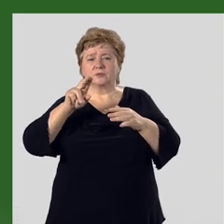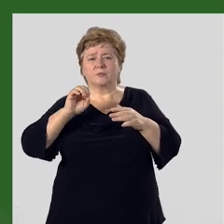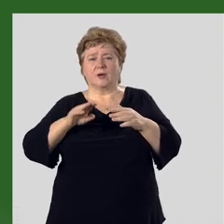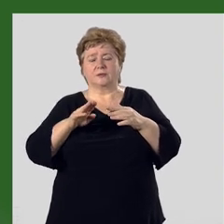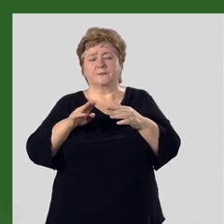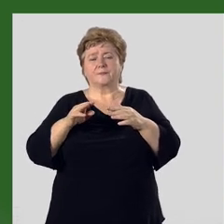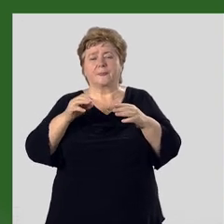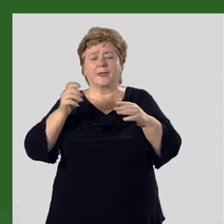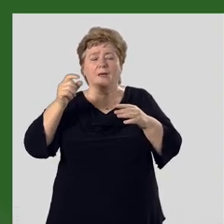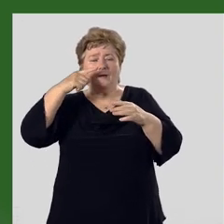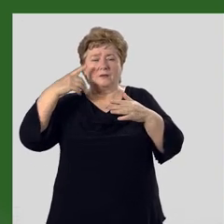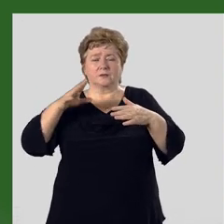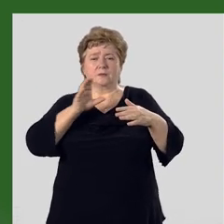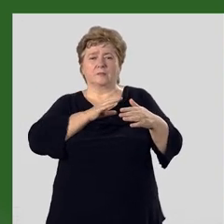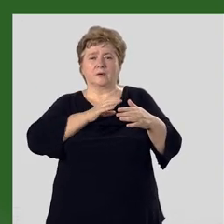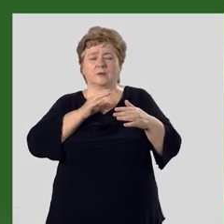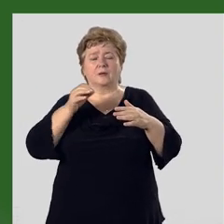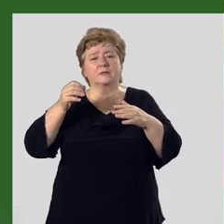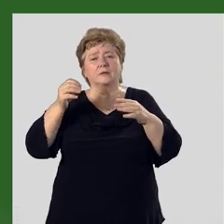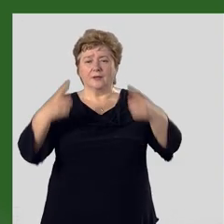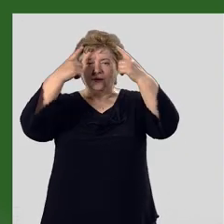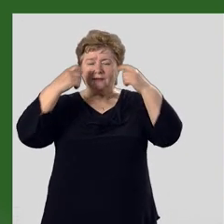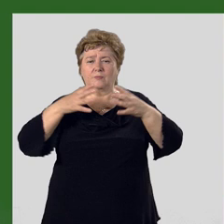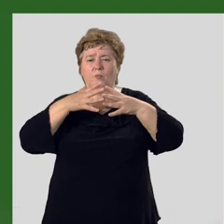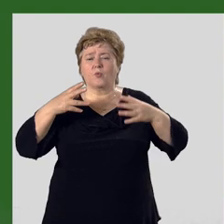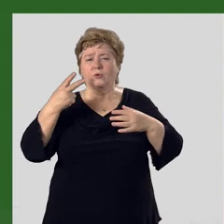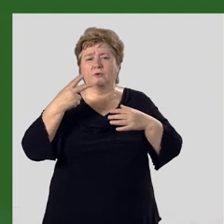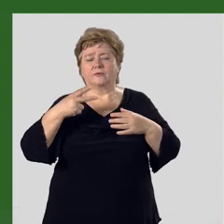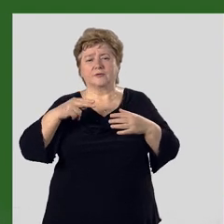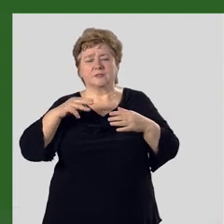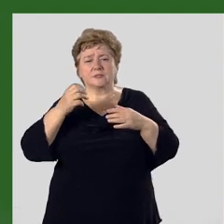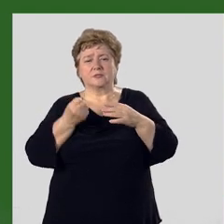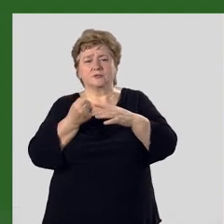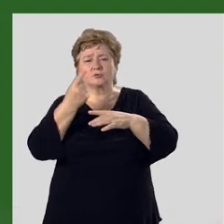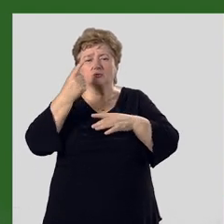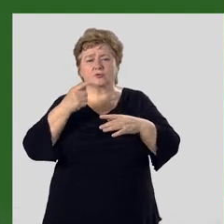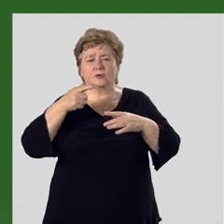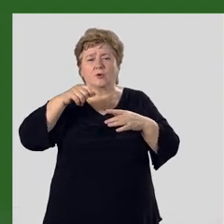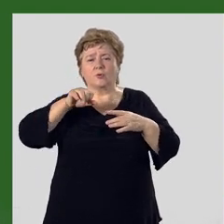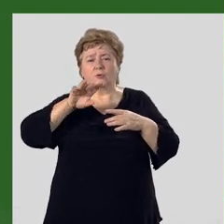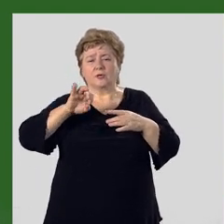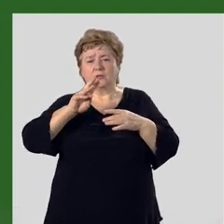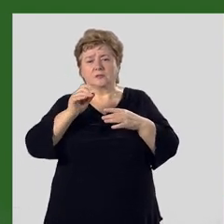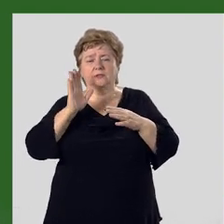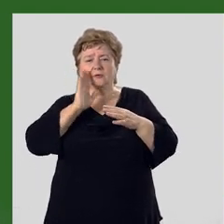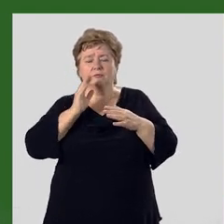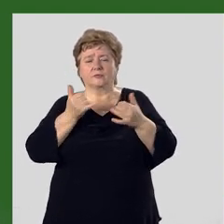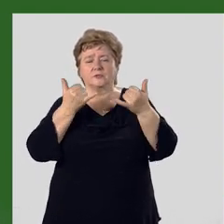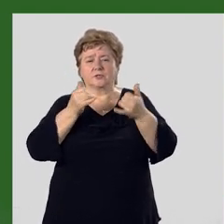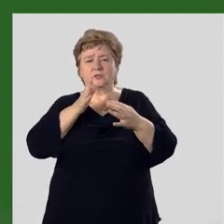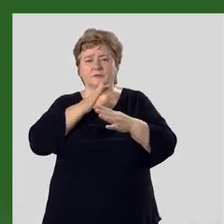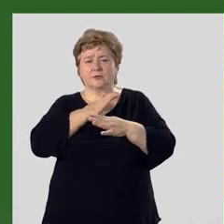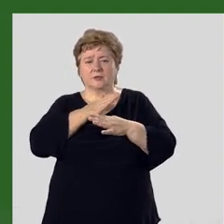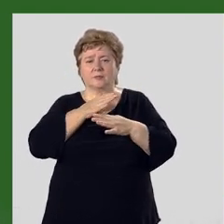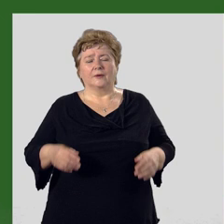Кыргызстан богат и минеральными водами. Известны более 20 источников углекислых вод. В настоящее